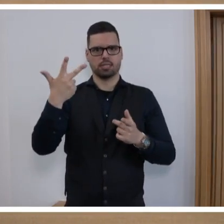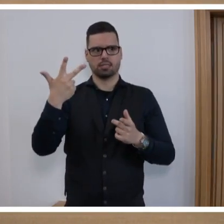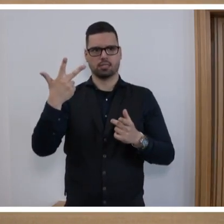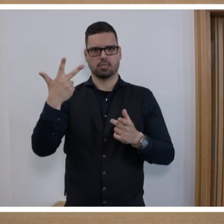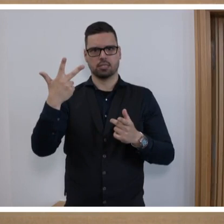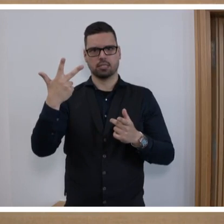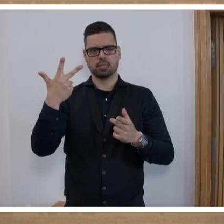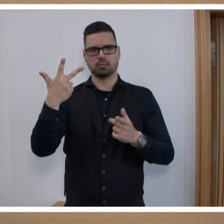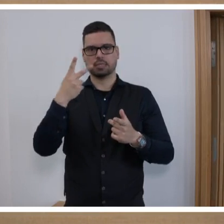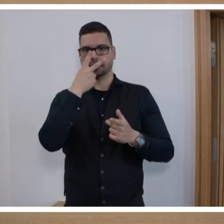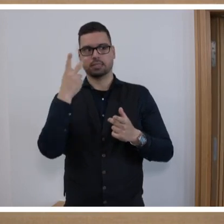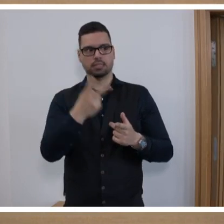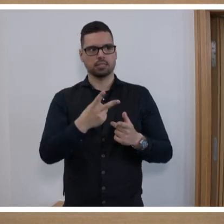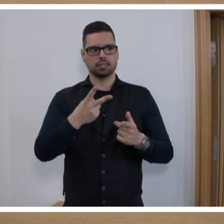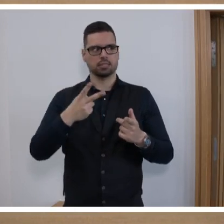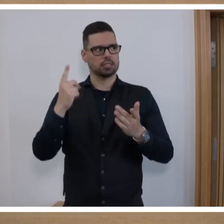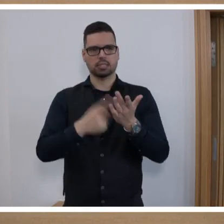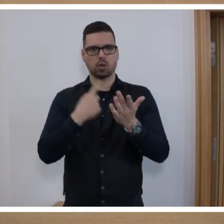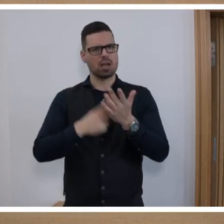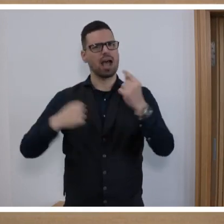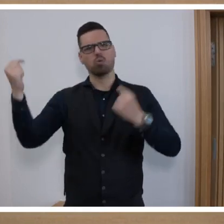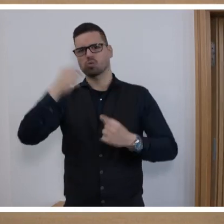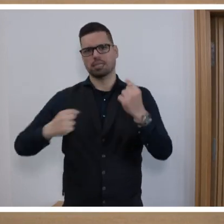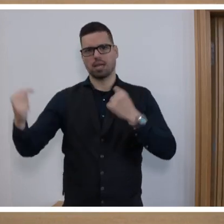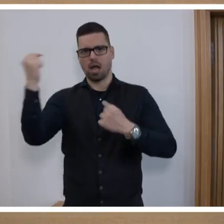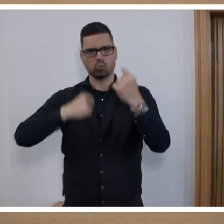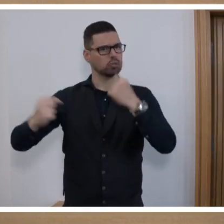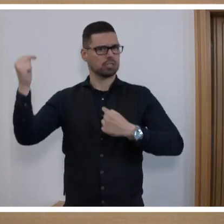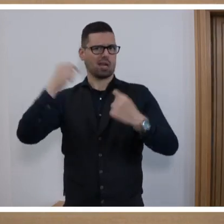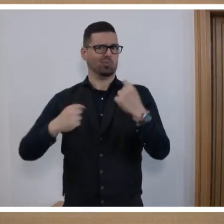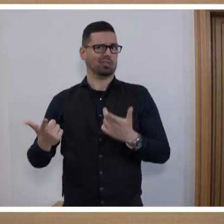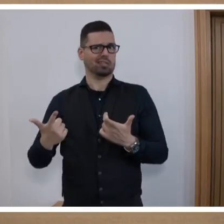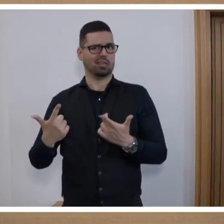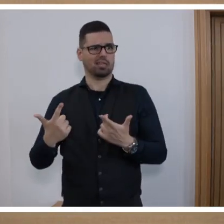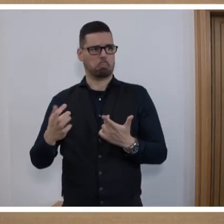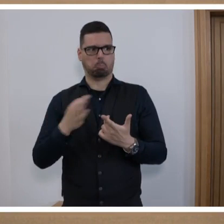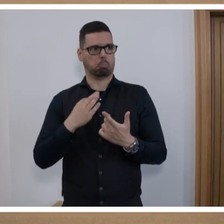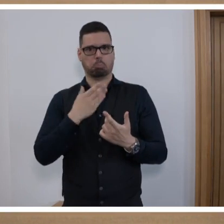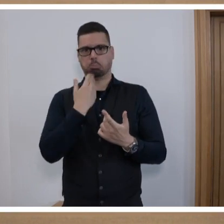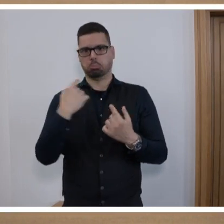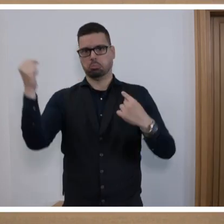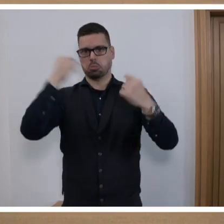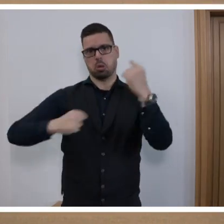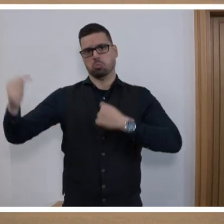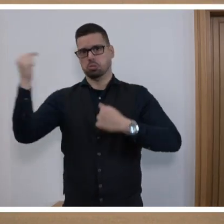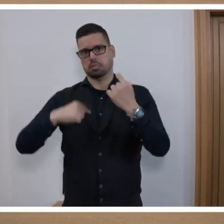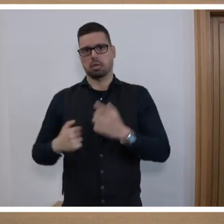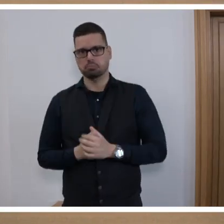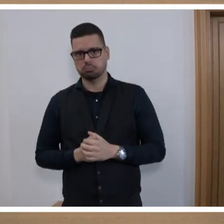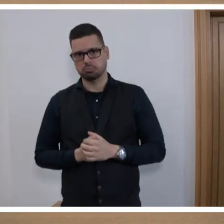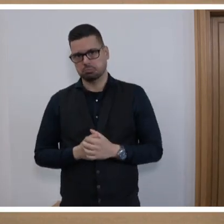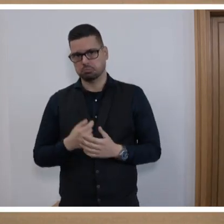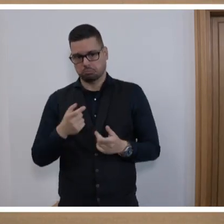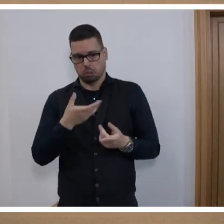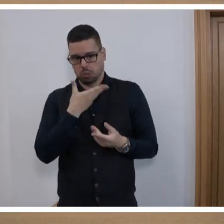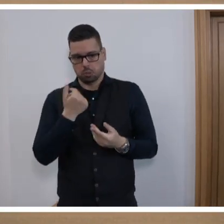Sie reden also, da kommen dauernd Ausländer drin vor. Bei mir existiert das Wort eigentlich gar nicht so. Ich